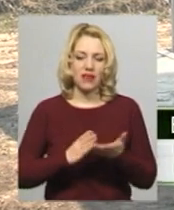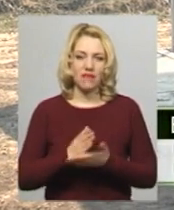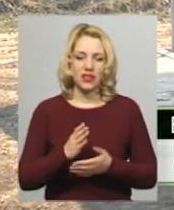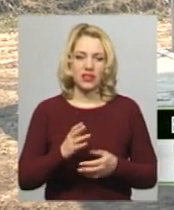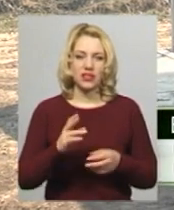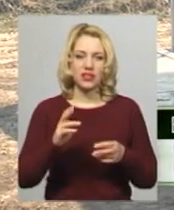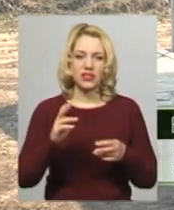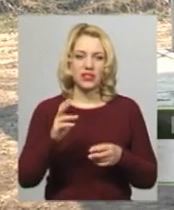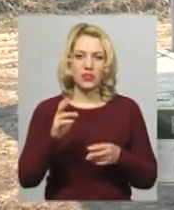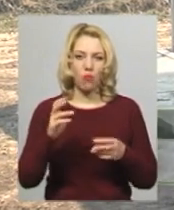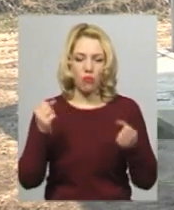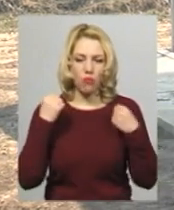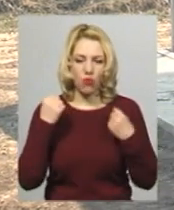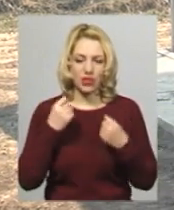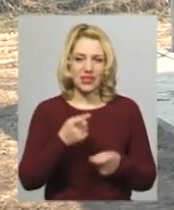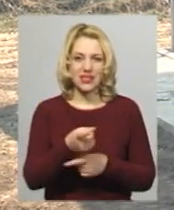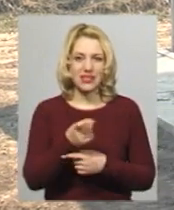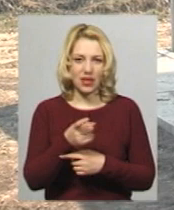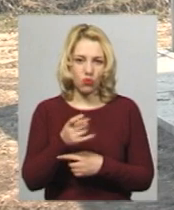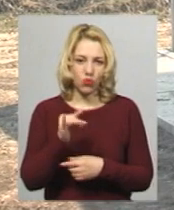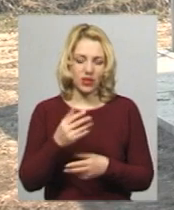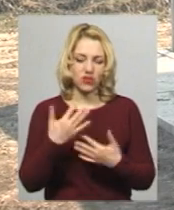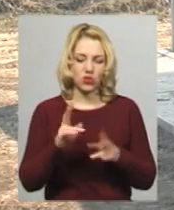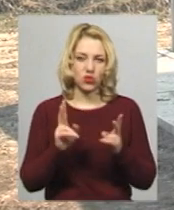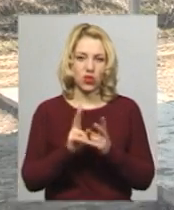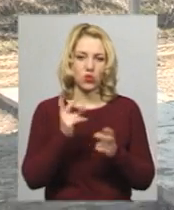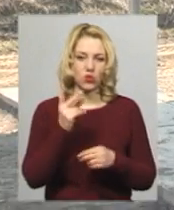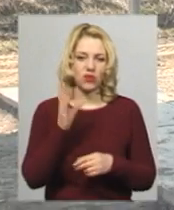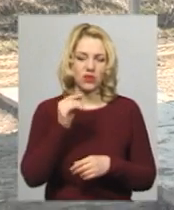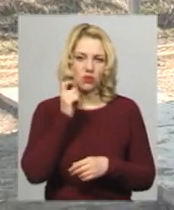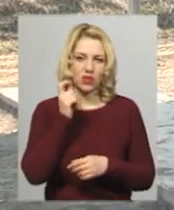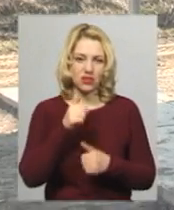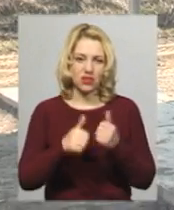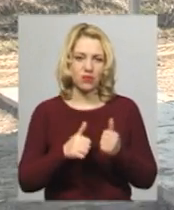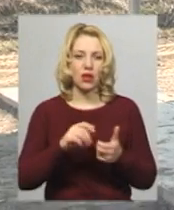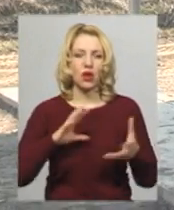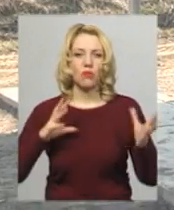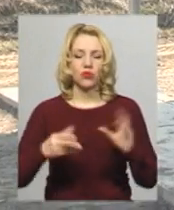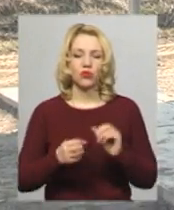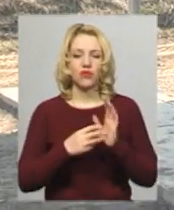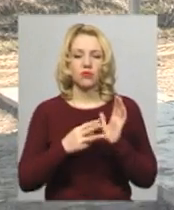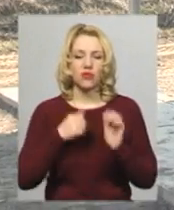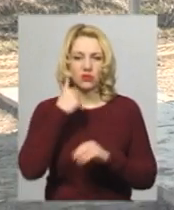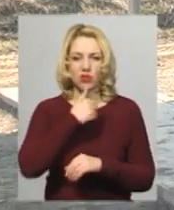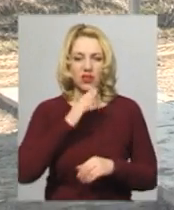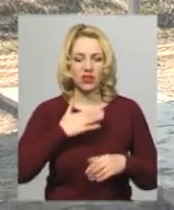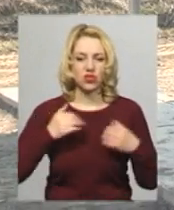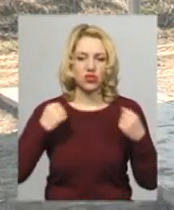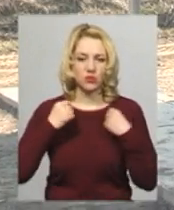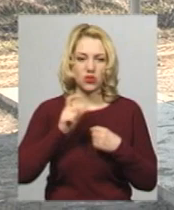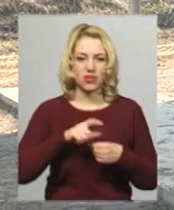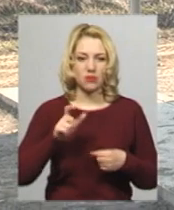стрільбу. І от вже зустрічаємо другі всеукраїнські змагання. У ітогах 2018 року наші спортсмени